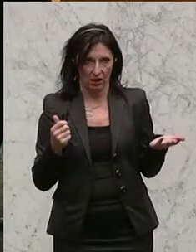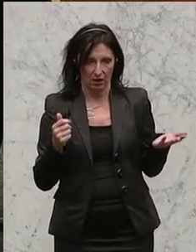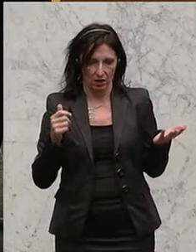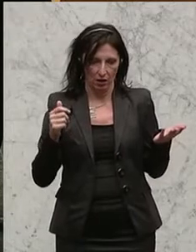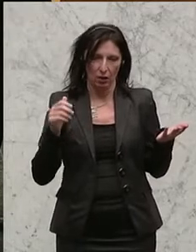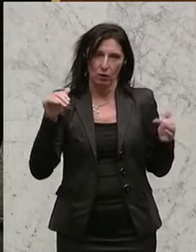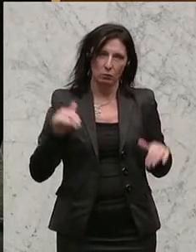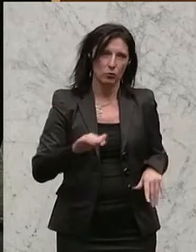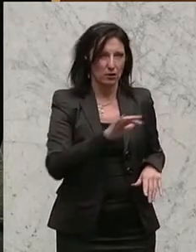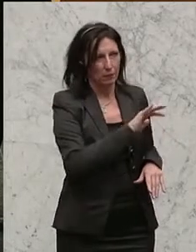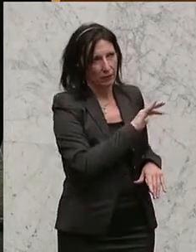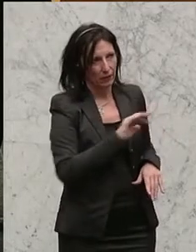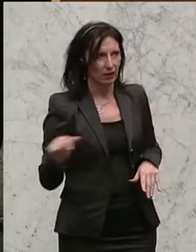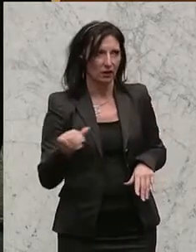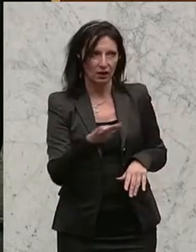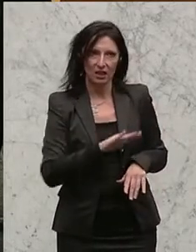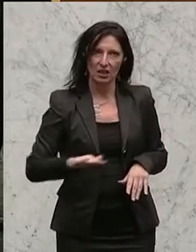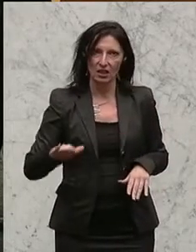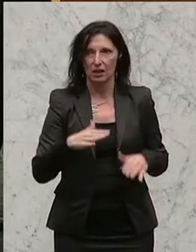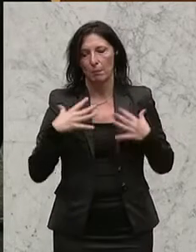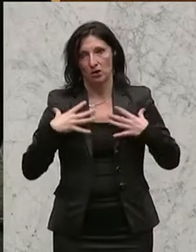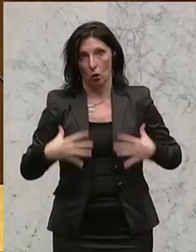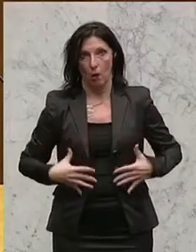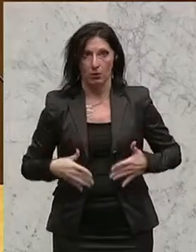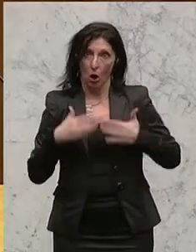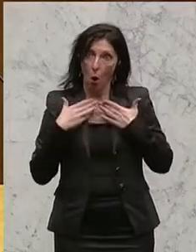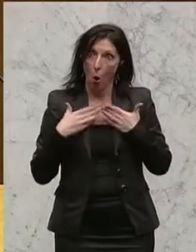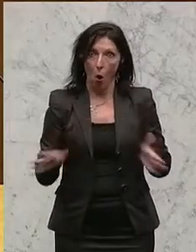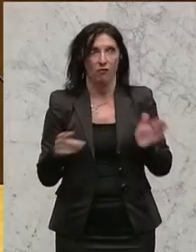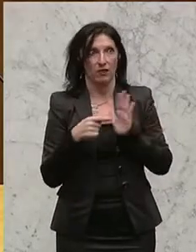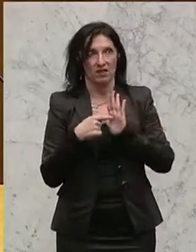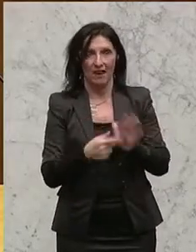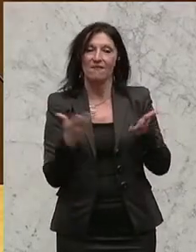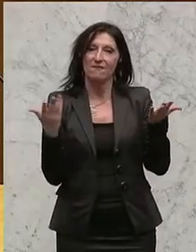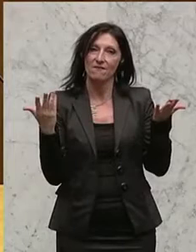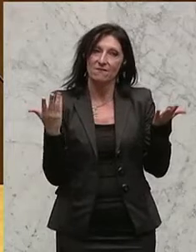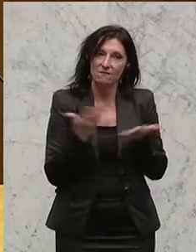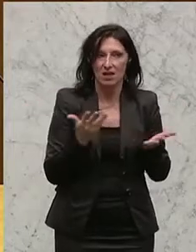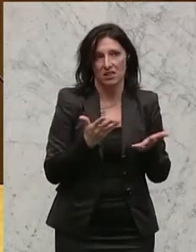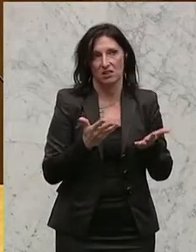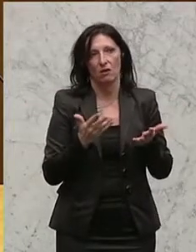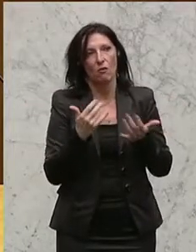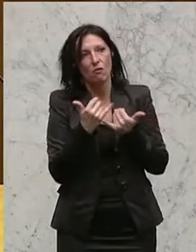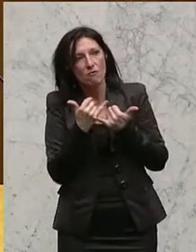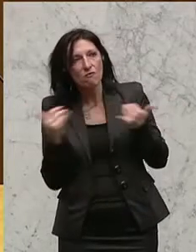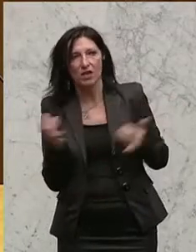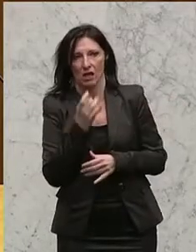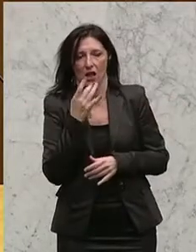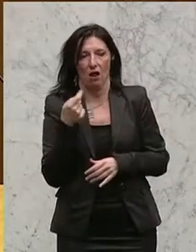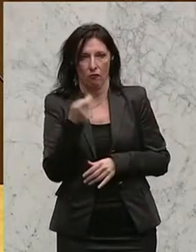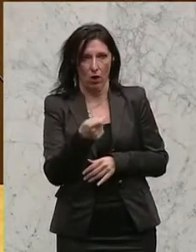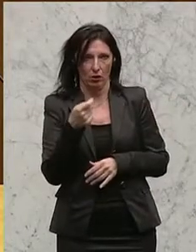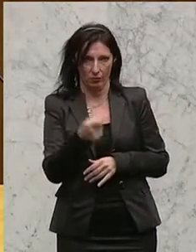Gebietskörperschaften offen an den Tisch legen, was und wie gefördert wird. Solange wir das nicht haben und solange die